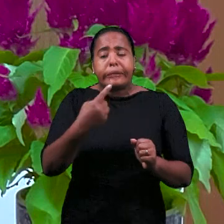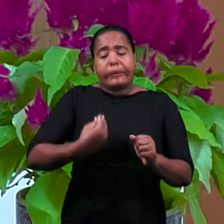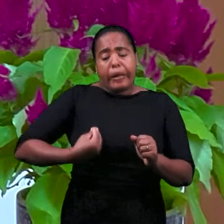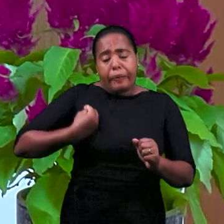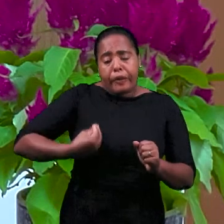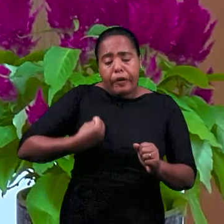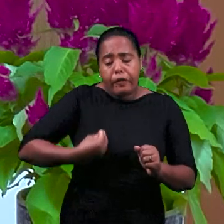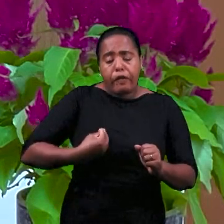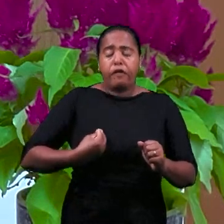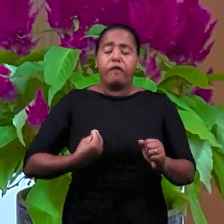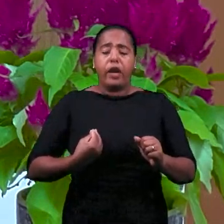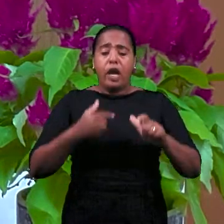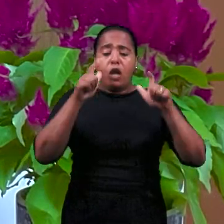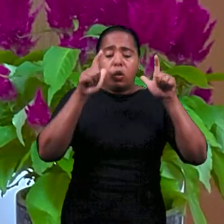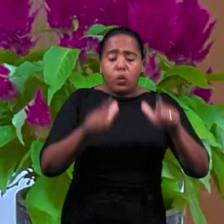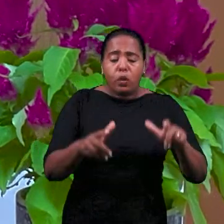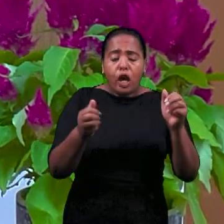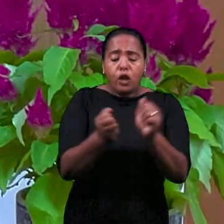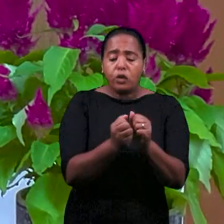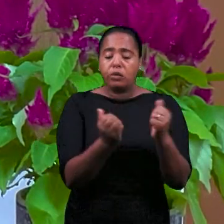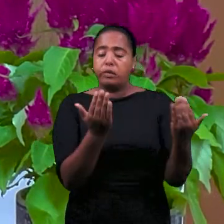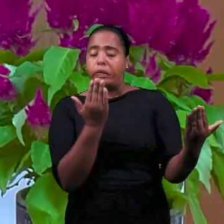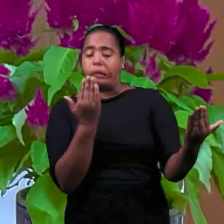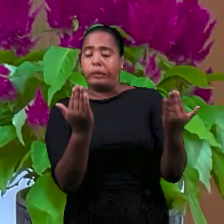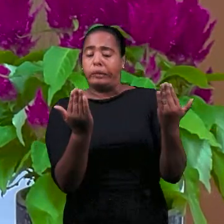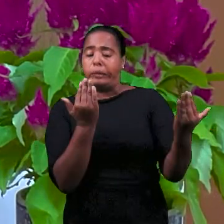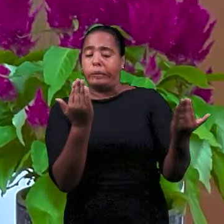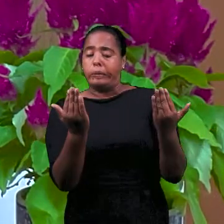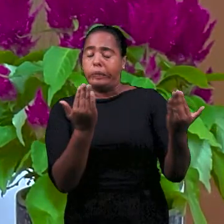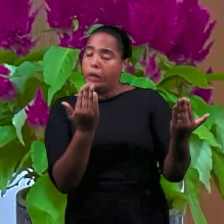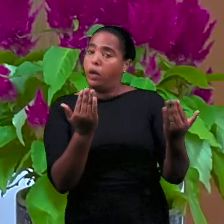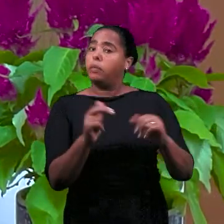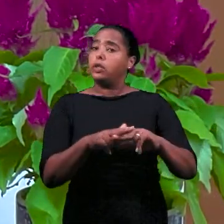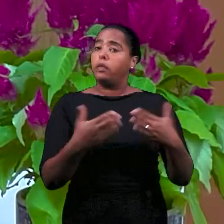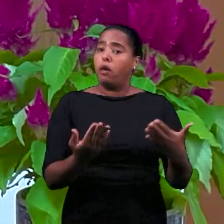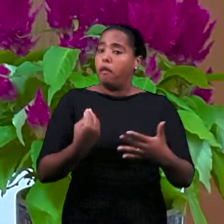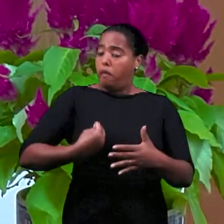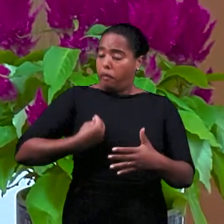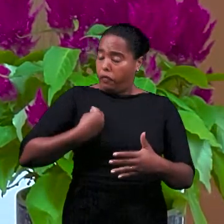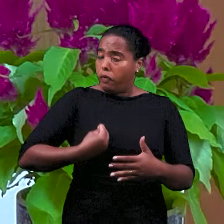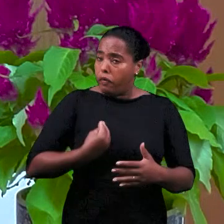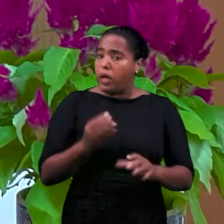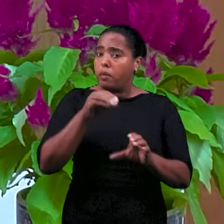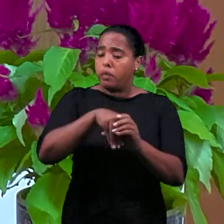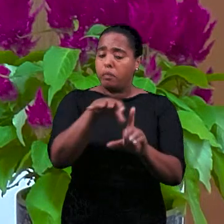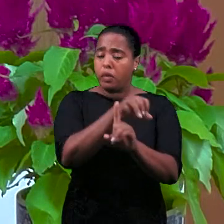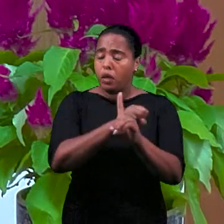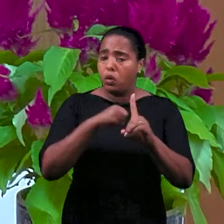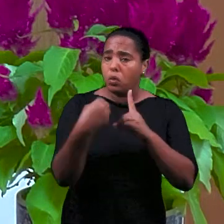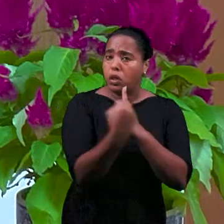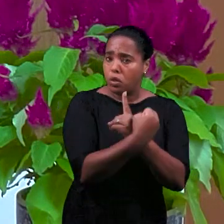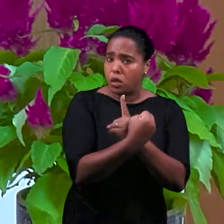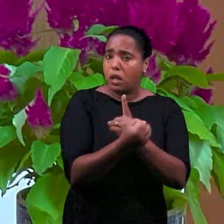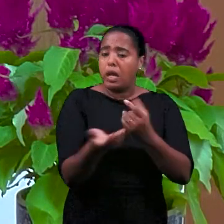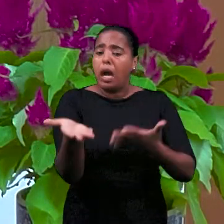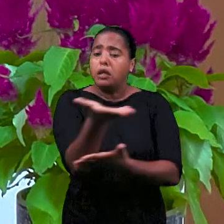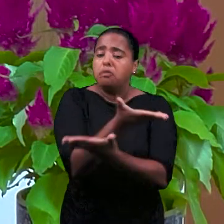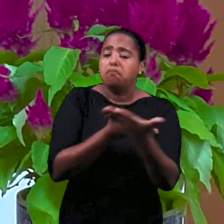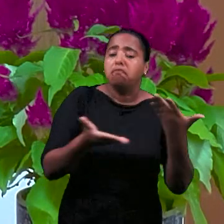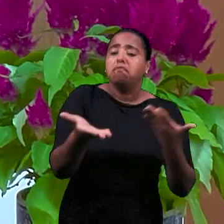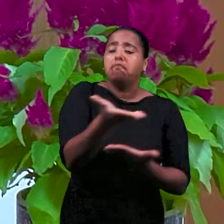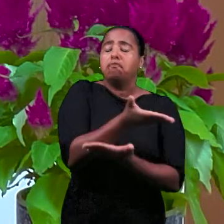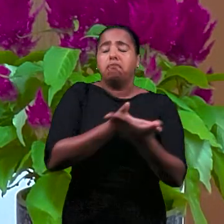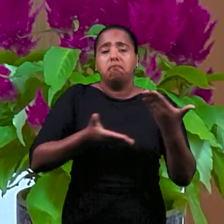в недоверии ко всему, потому что мы живем в обществе, где все нуждаются во